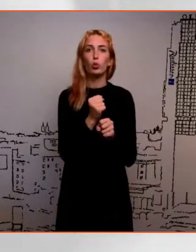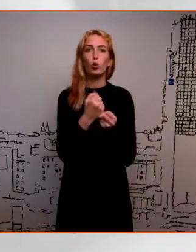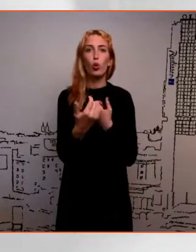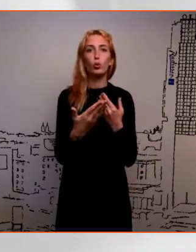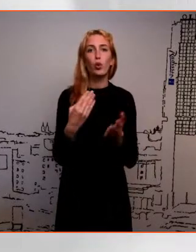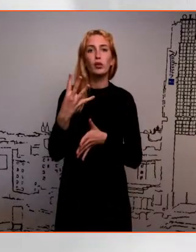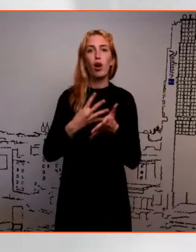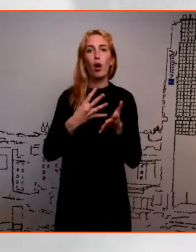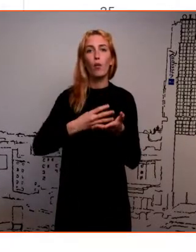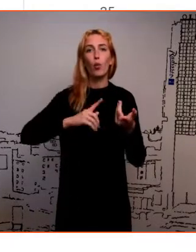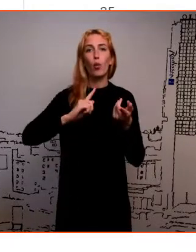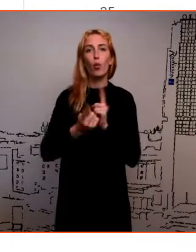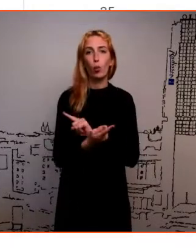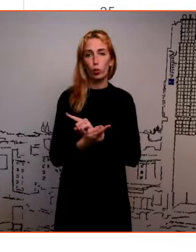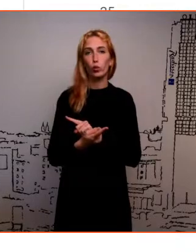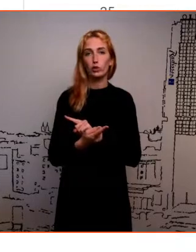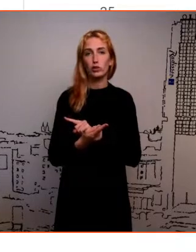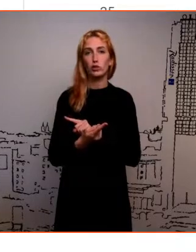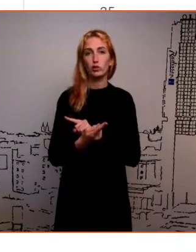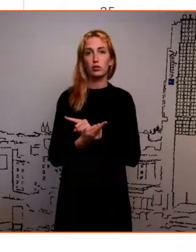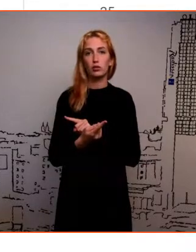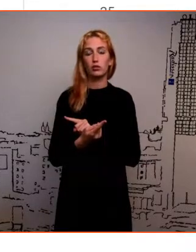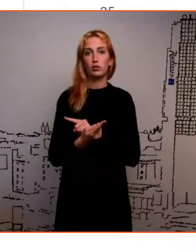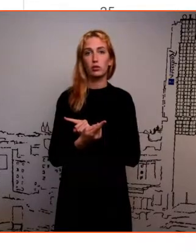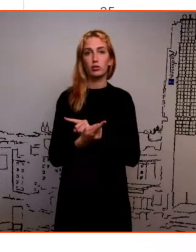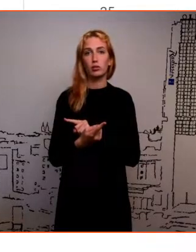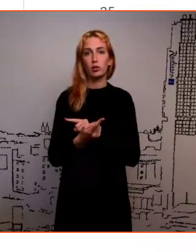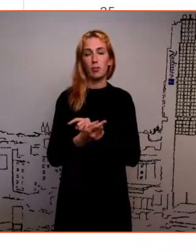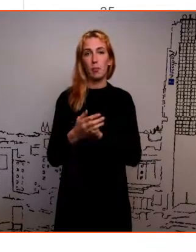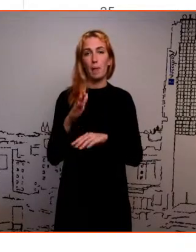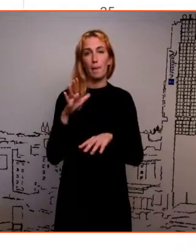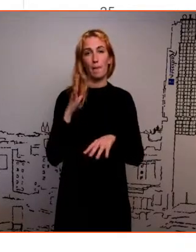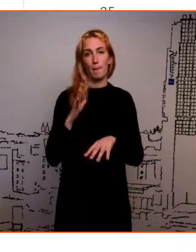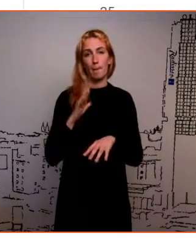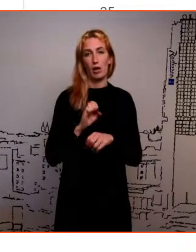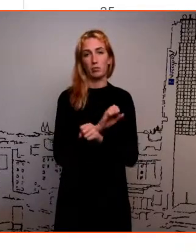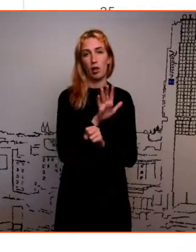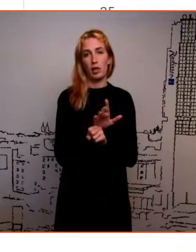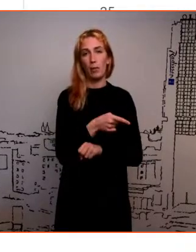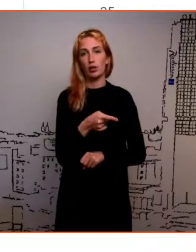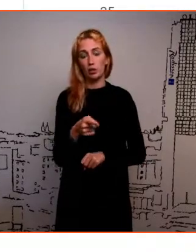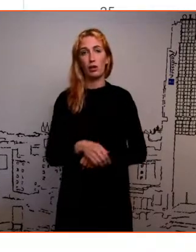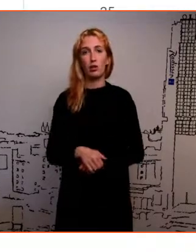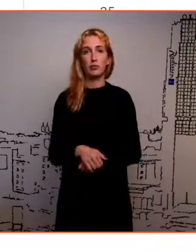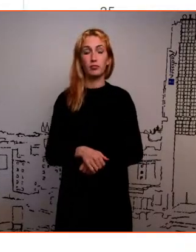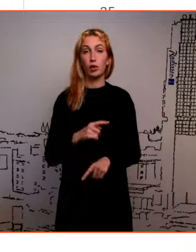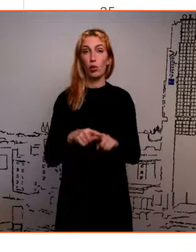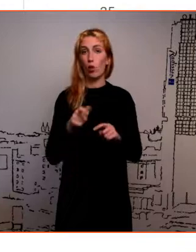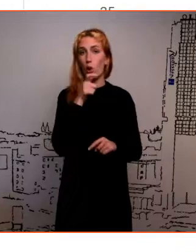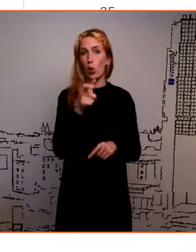arvumuutust peale seda kevadist esimest pandeemiat. Praegu võin öelda, et